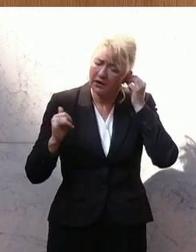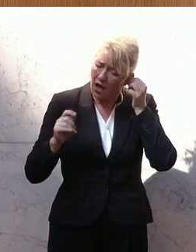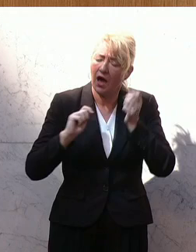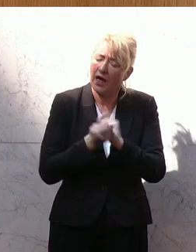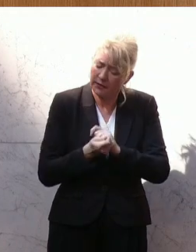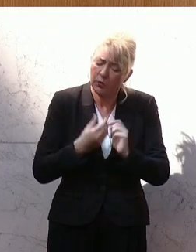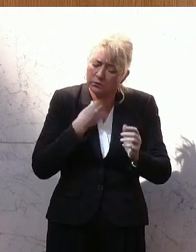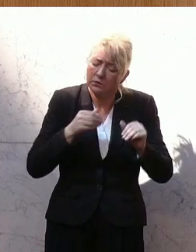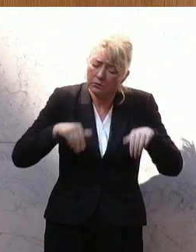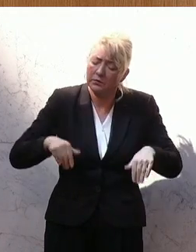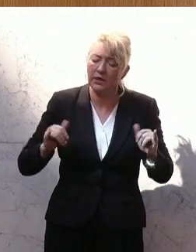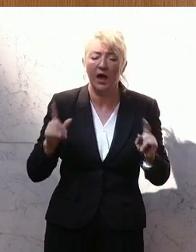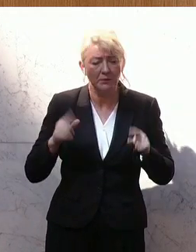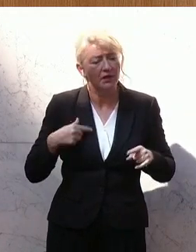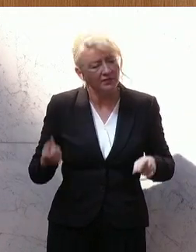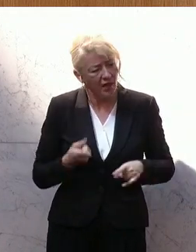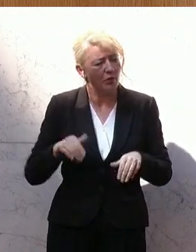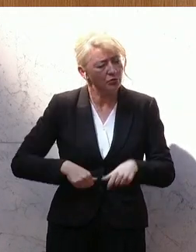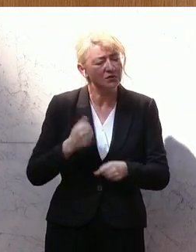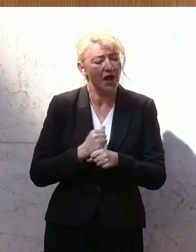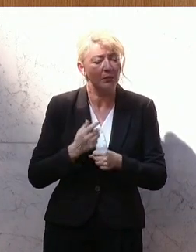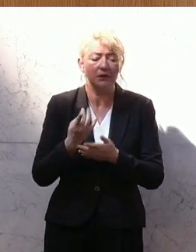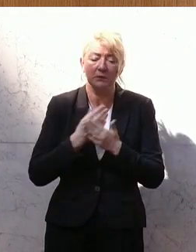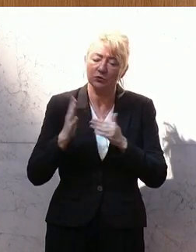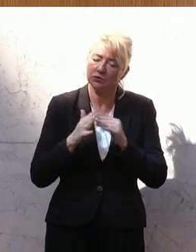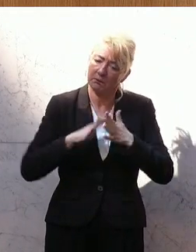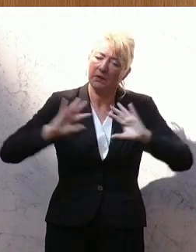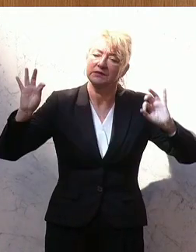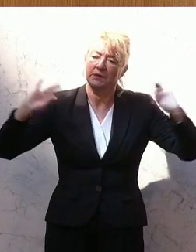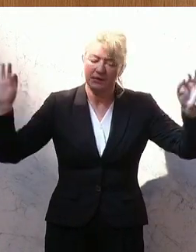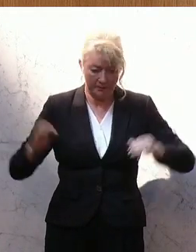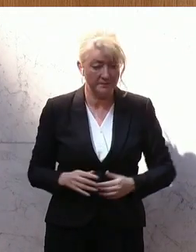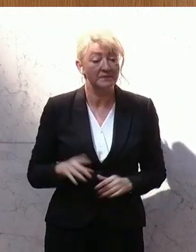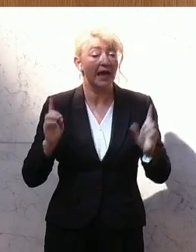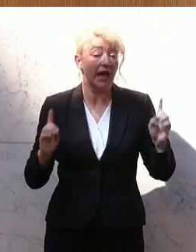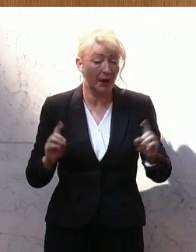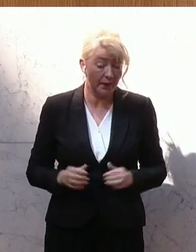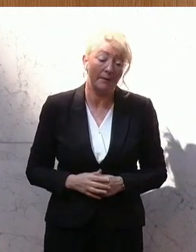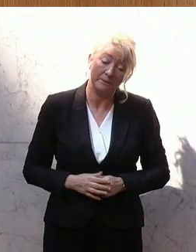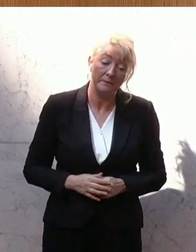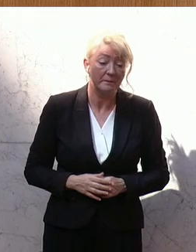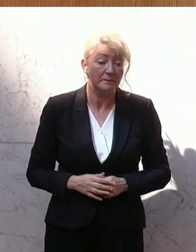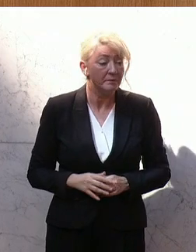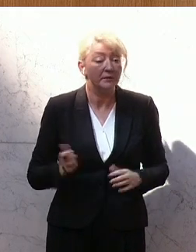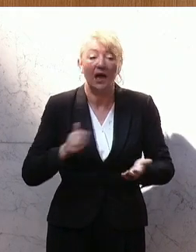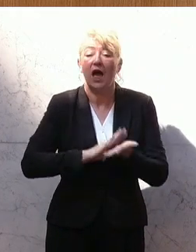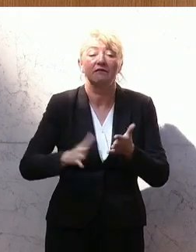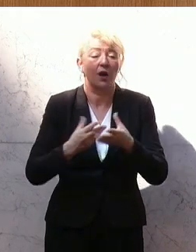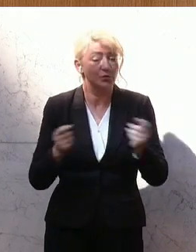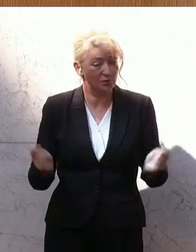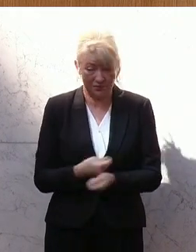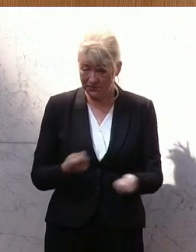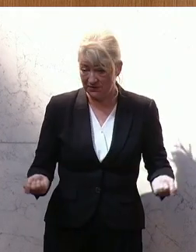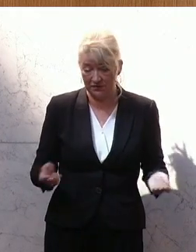haben. Ja, wir müssen ständig daran arbeiten, das Bildungssystem zu verbessern. Aber es gibt keine einfachen Lösungen,